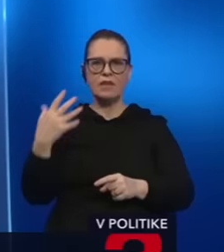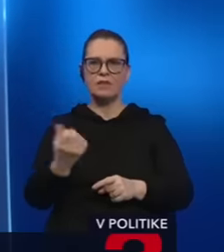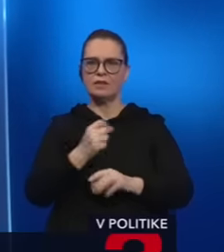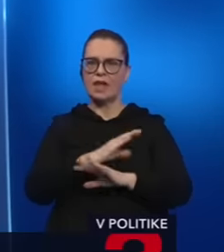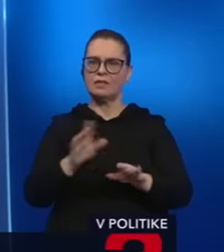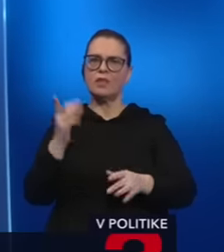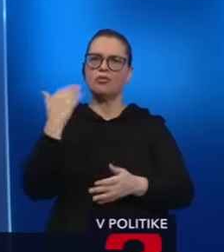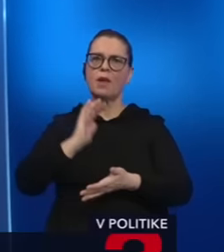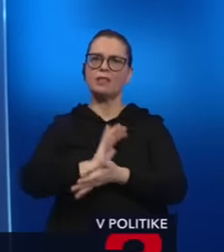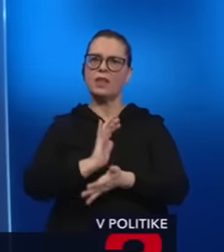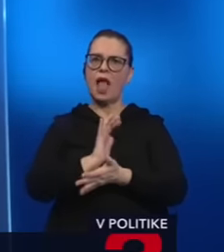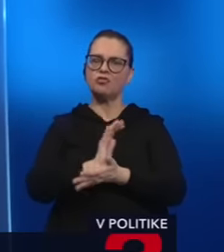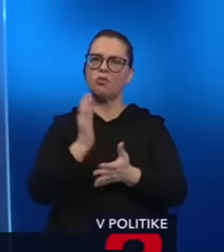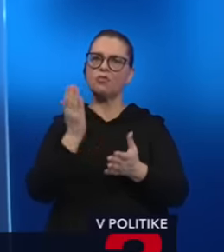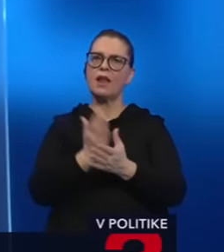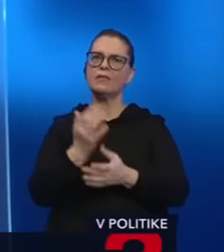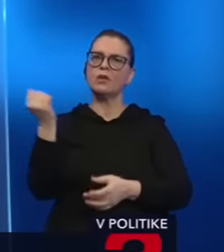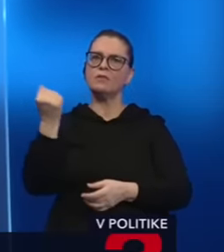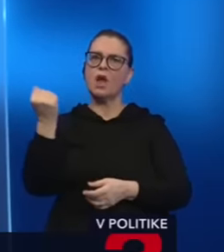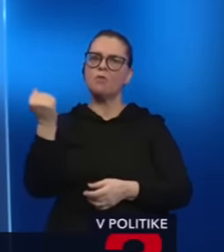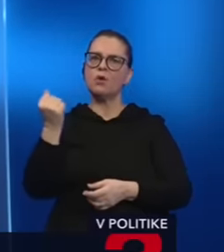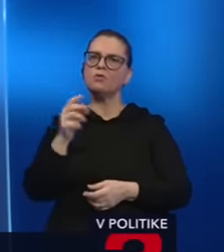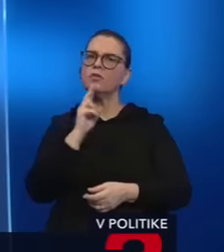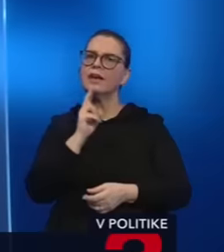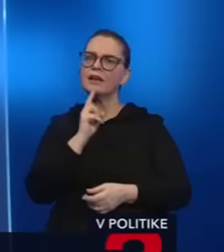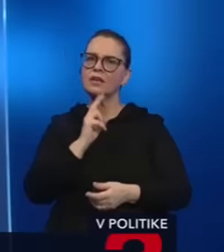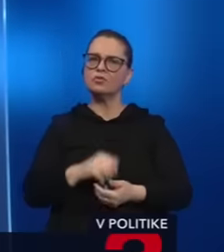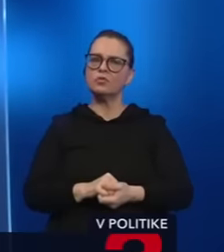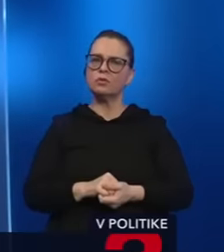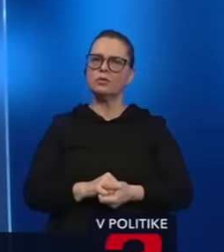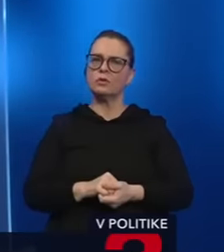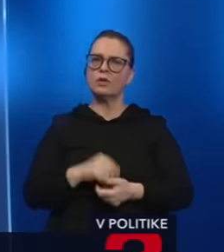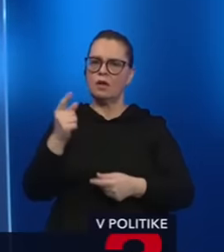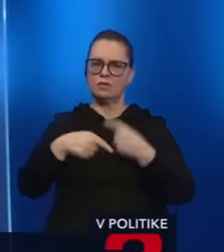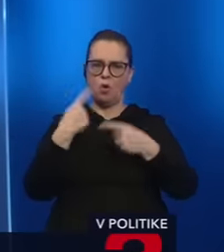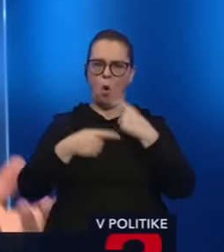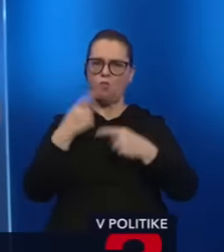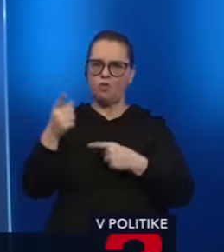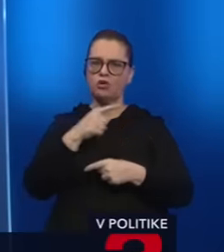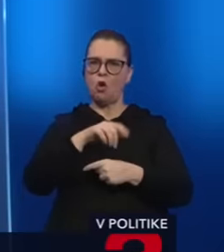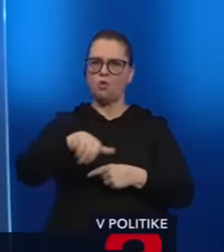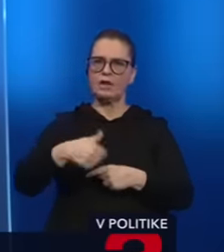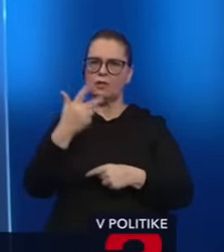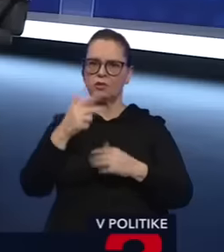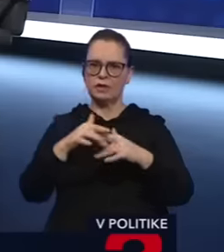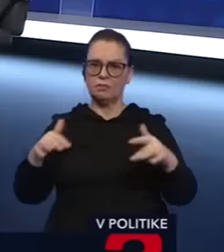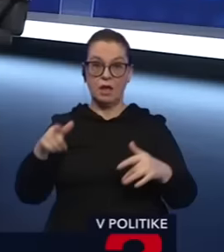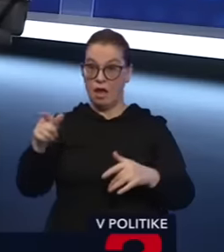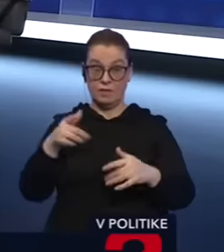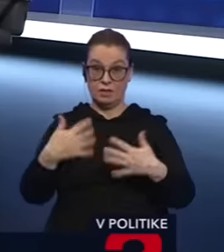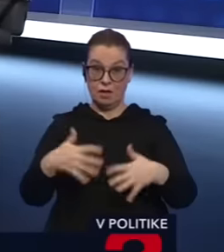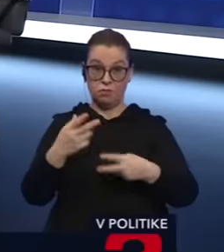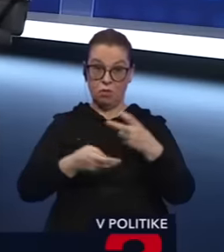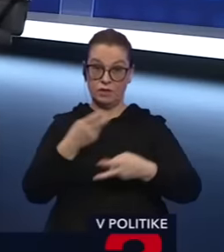to, že mal tlačovku na daňového podvodníka KISKu a vy ste rozprávali o 3 miliard, tak potom už keď vy ste to nevyšetrili,